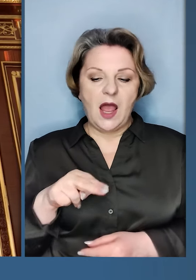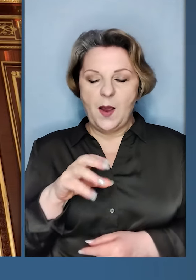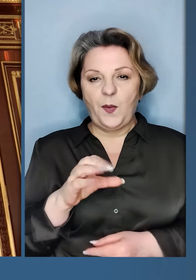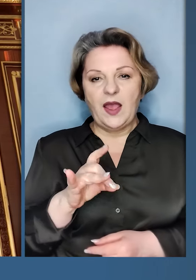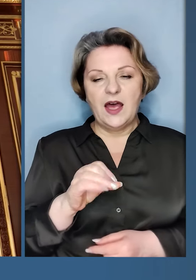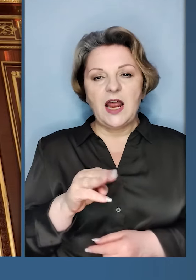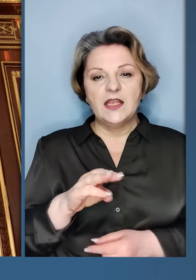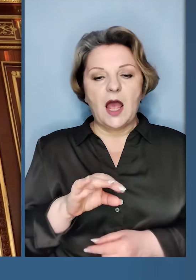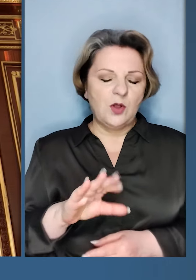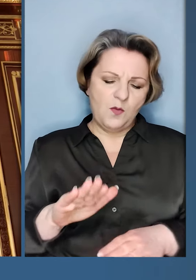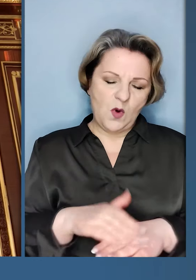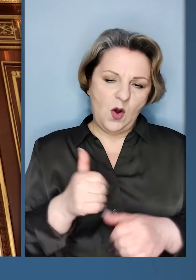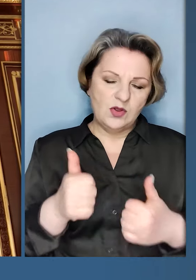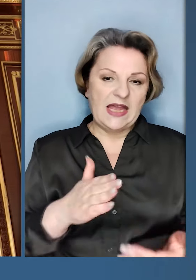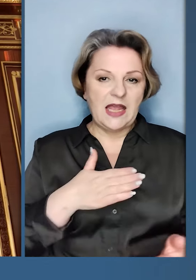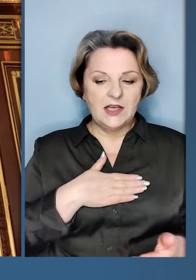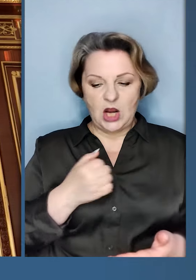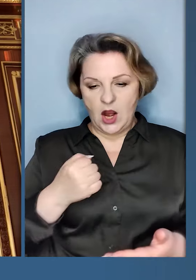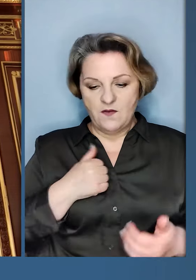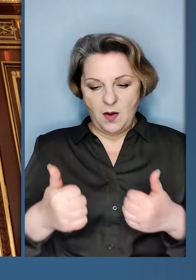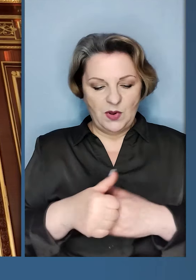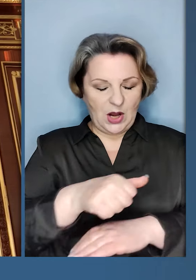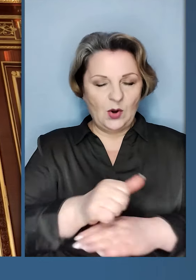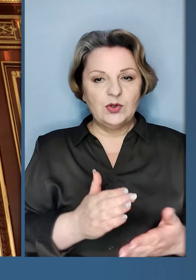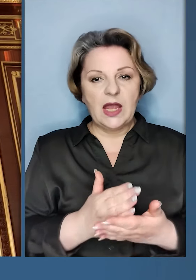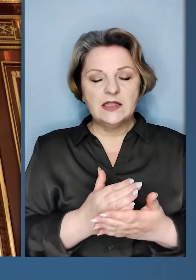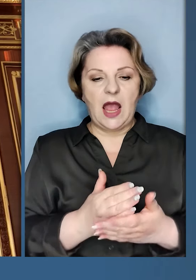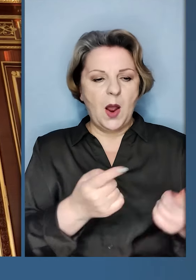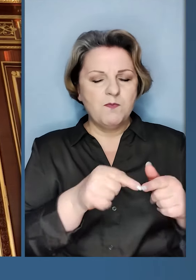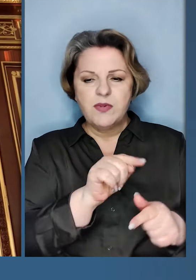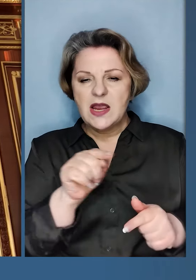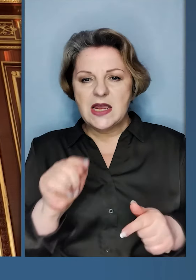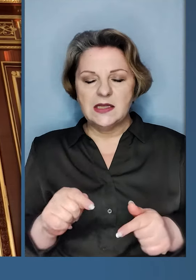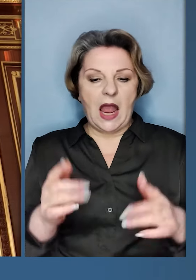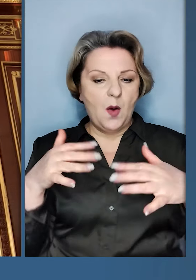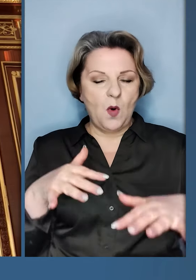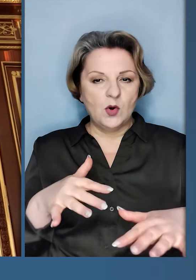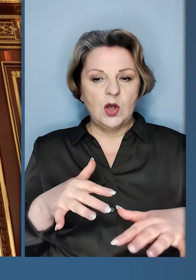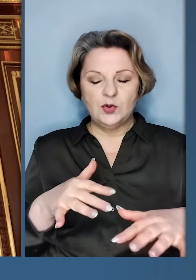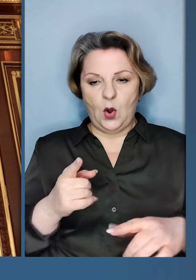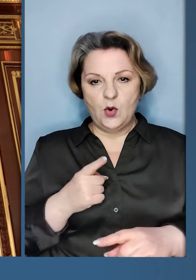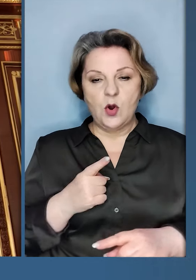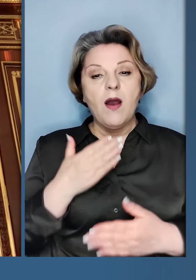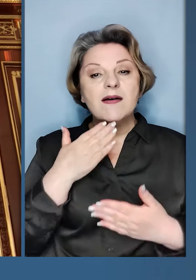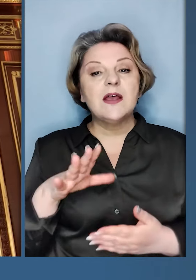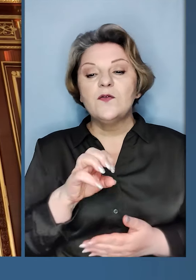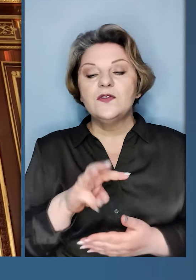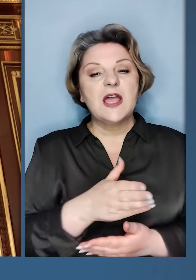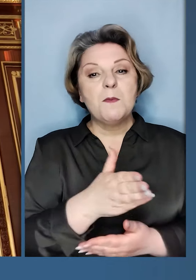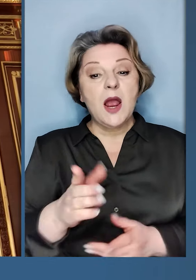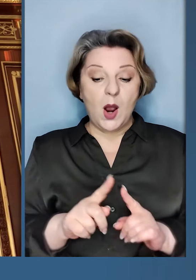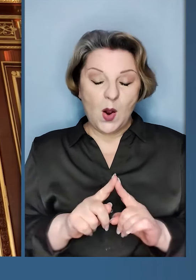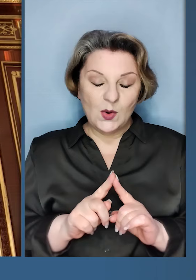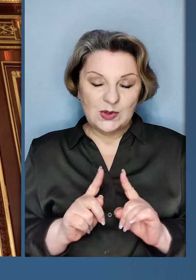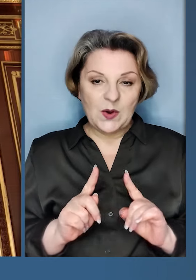Перетятко. Молодці. Наші воїни прикордонної служби з підрозділів морської охорони. Дякую всім